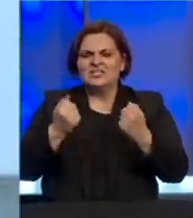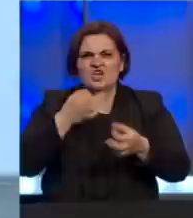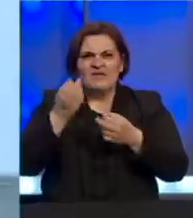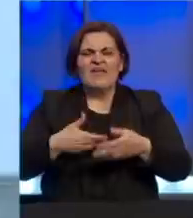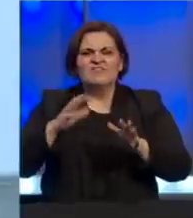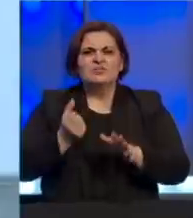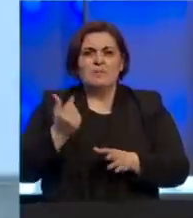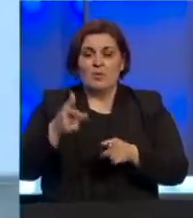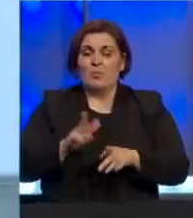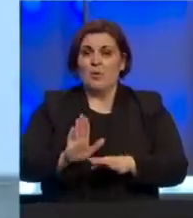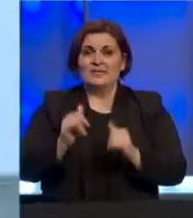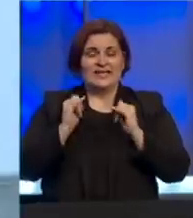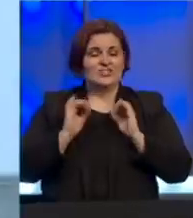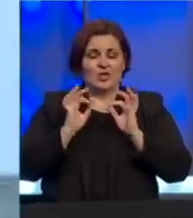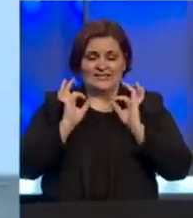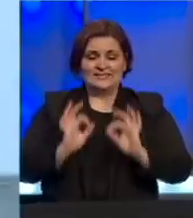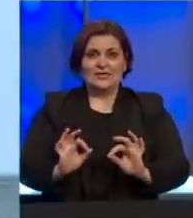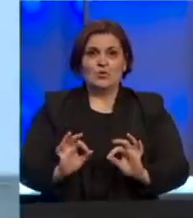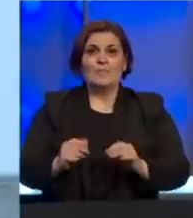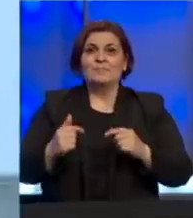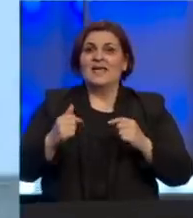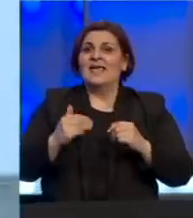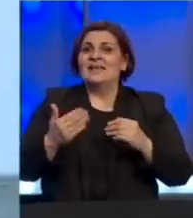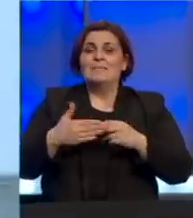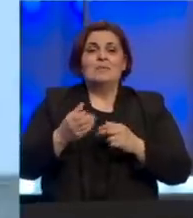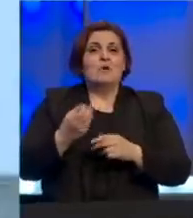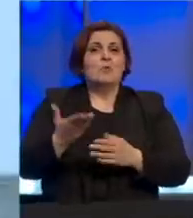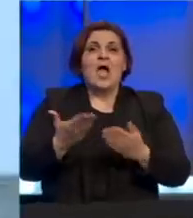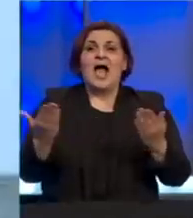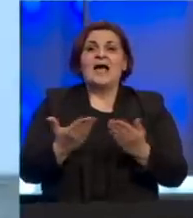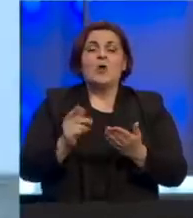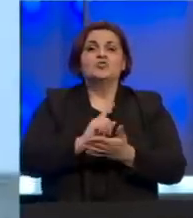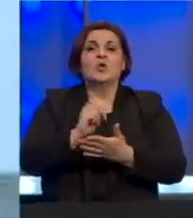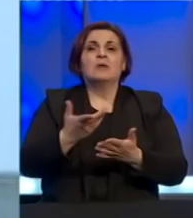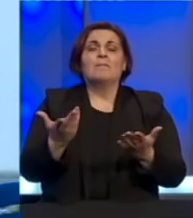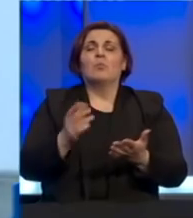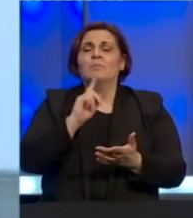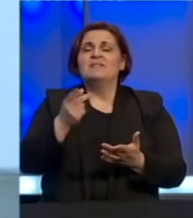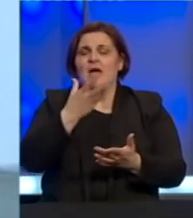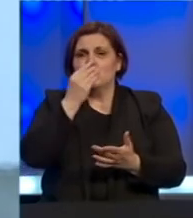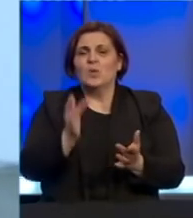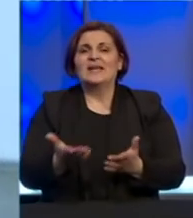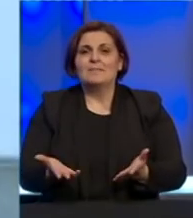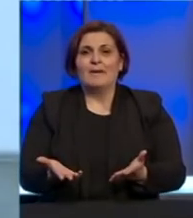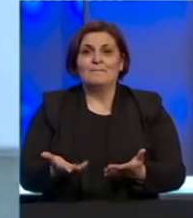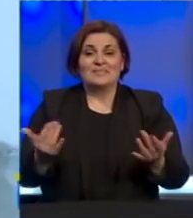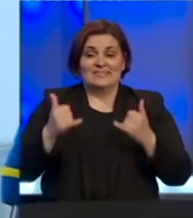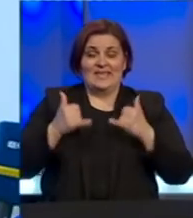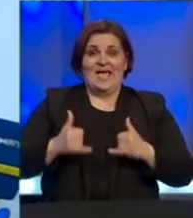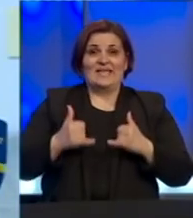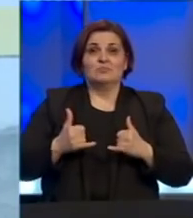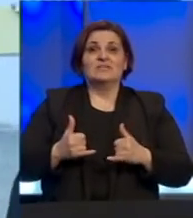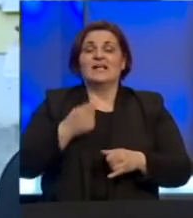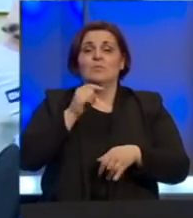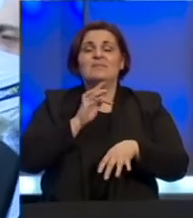brojkama. U ovom trenutku ono što je sigurno, ni približan broj oboljelih nije kao što je u pitanju gripa. Gdje smo sada kada je u pitanju